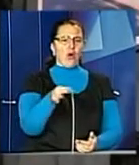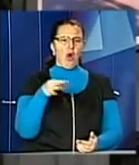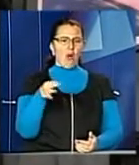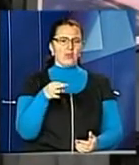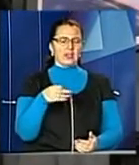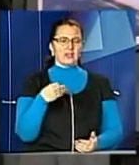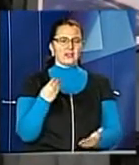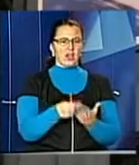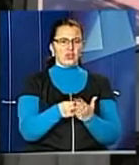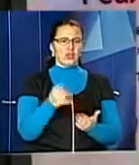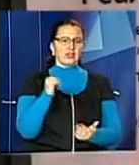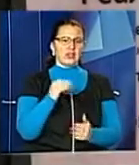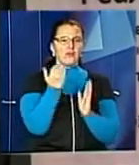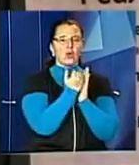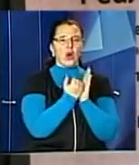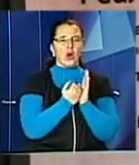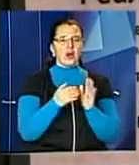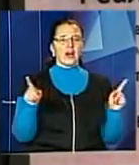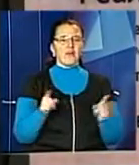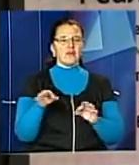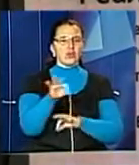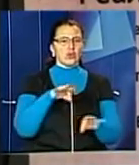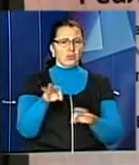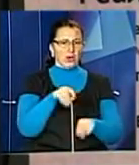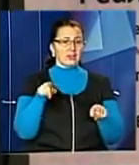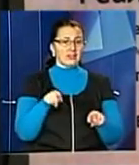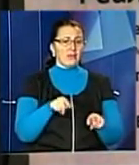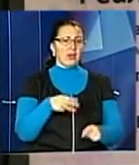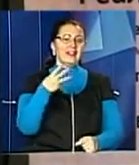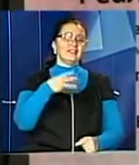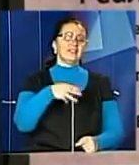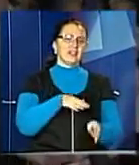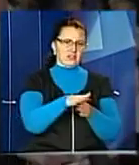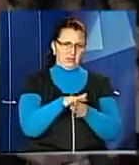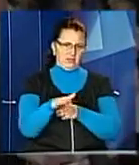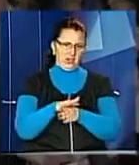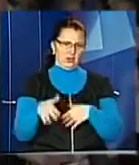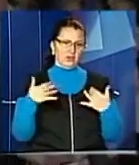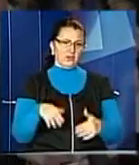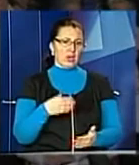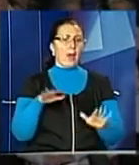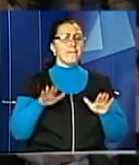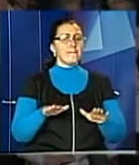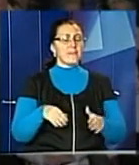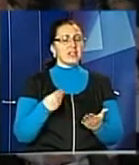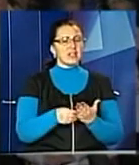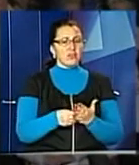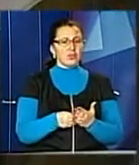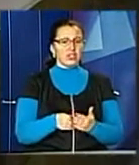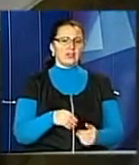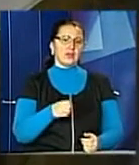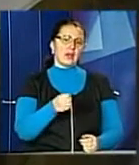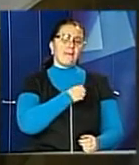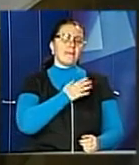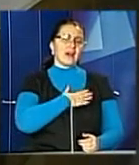бюджет та програма мікропроєктів. Зокрема, їх реалізували майже за три десятки. Далі місцеві бюджети та приватні капіталовкладення.